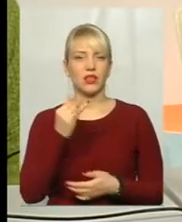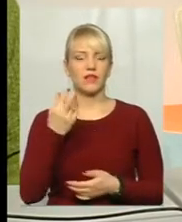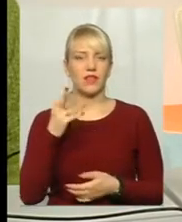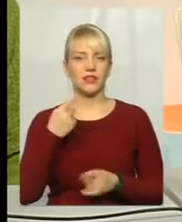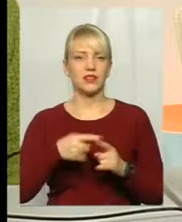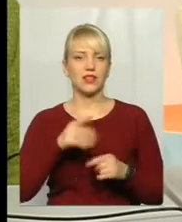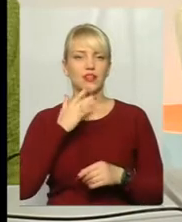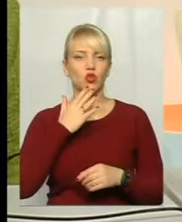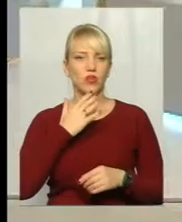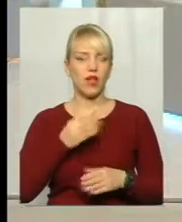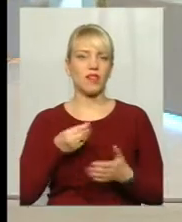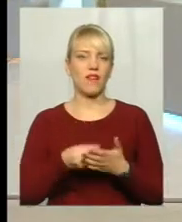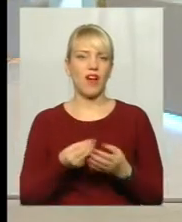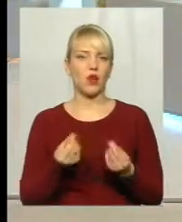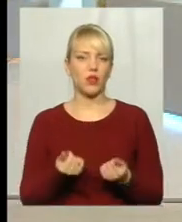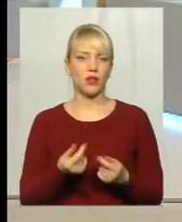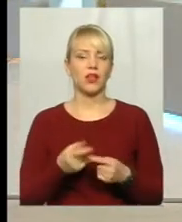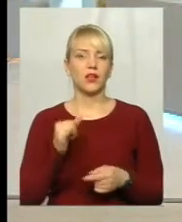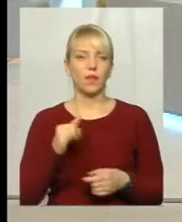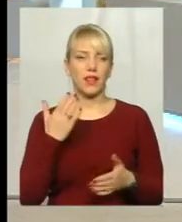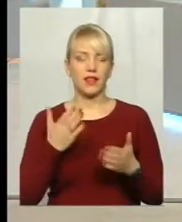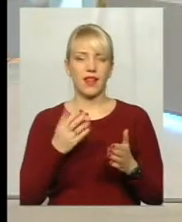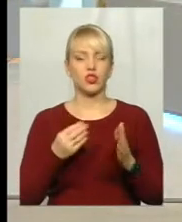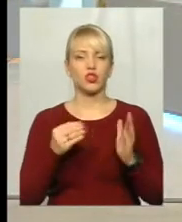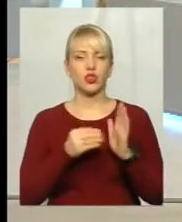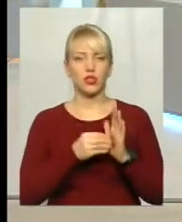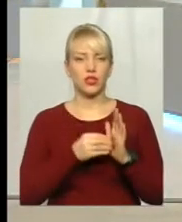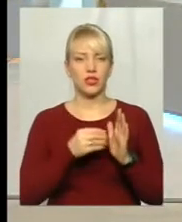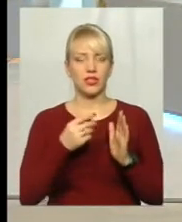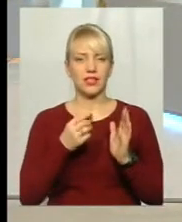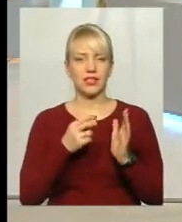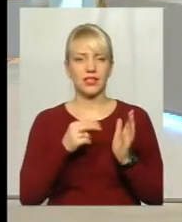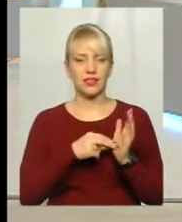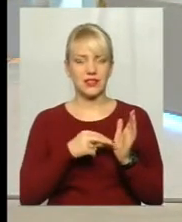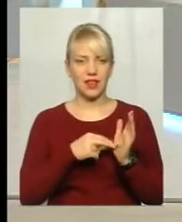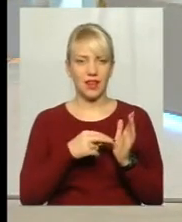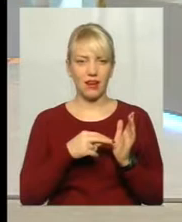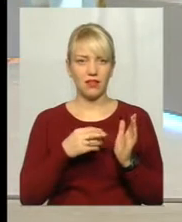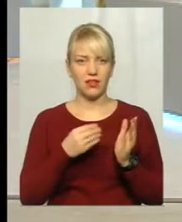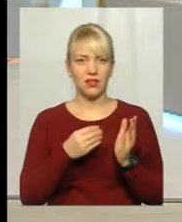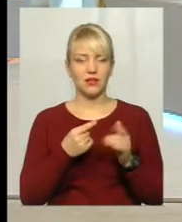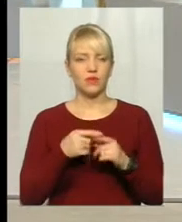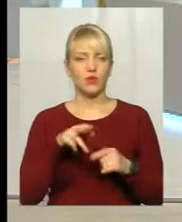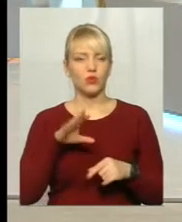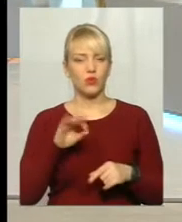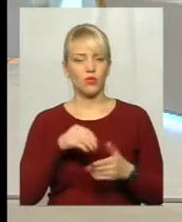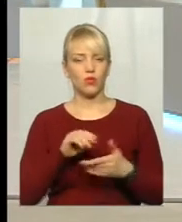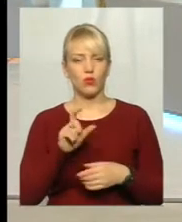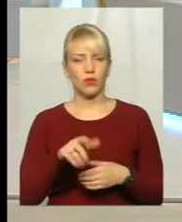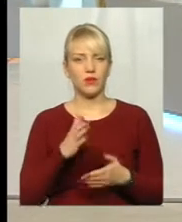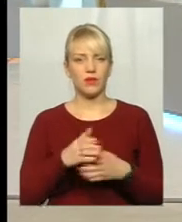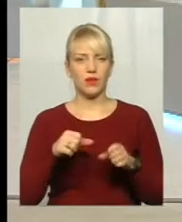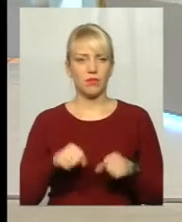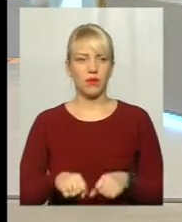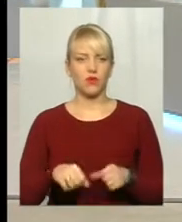І ще, якщо ціна на ціннику стоїть, то покупець має право купити